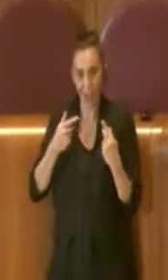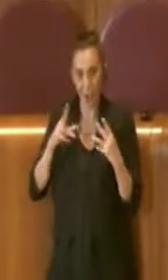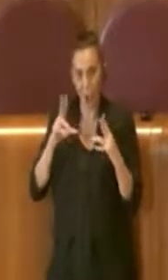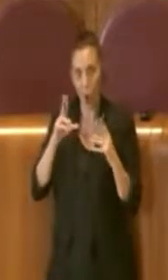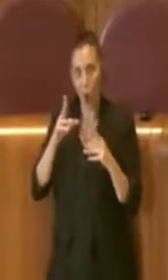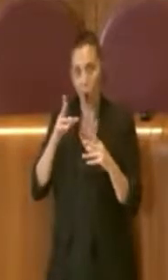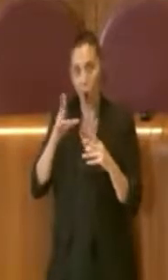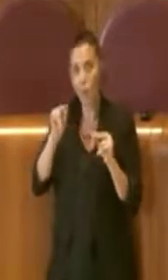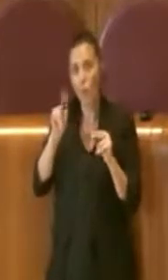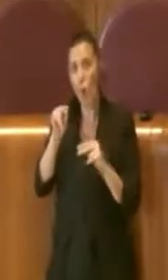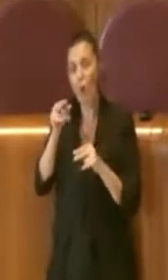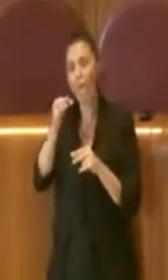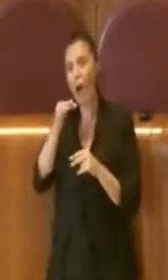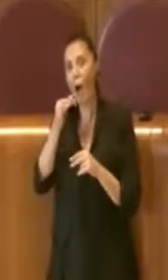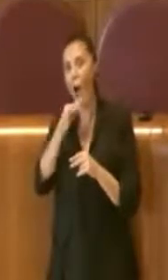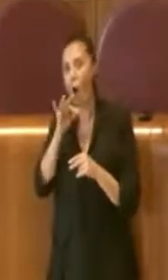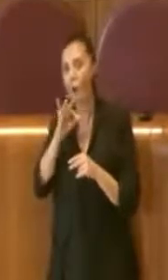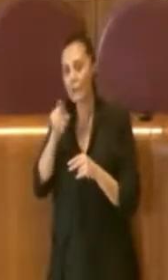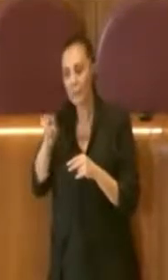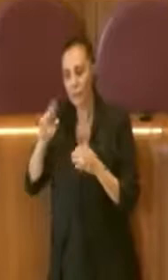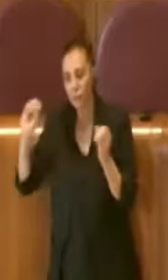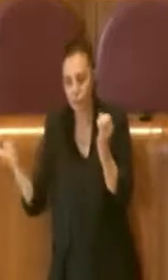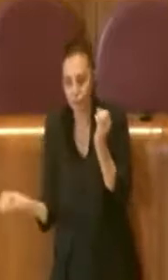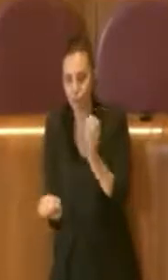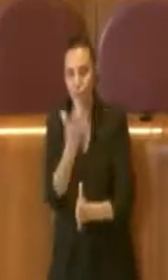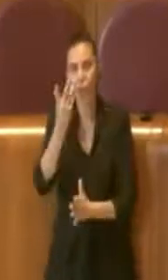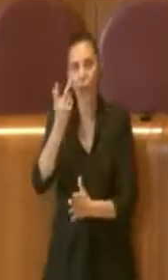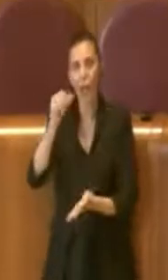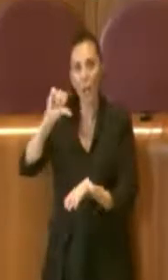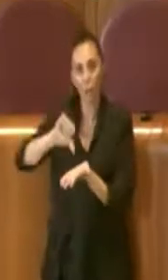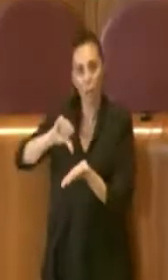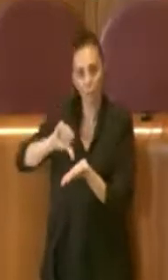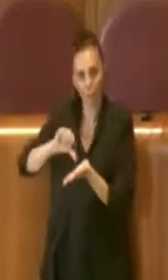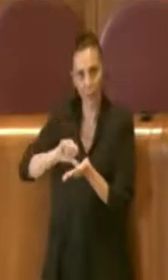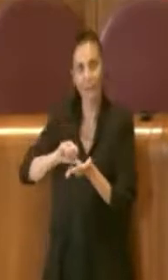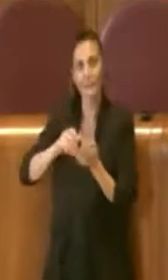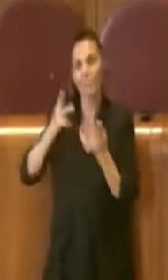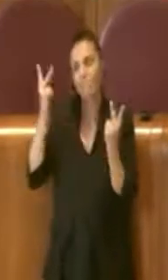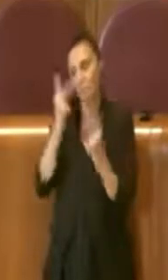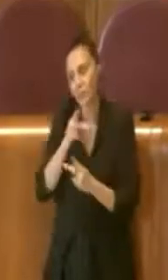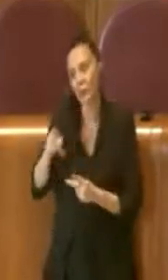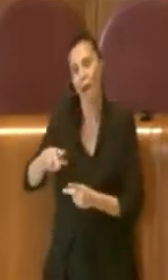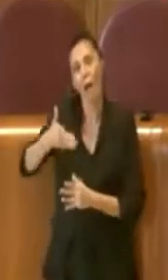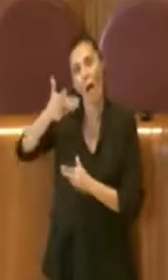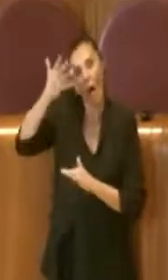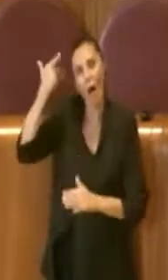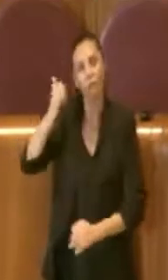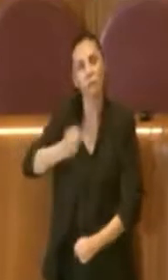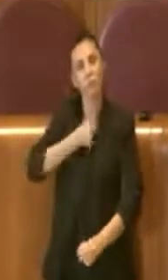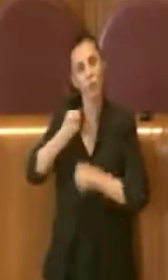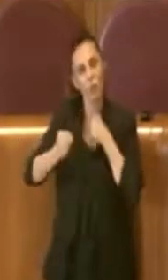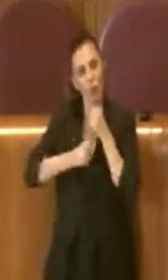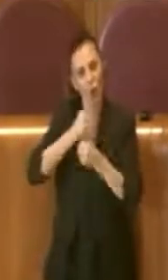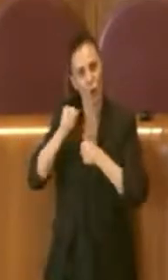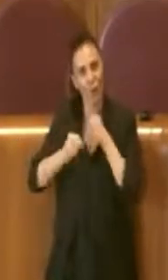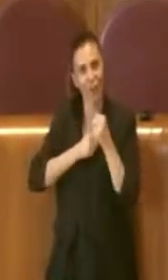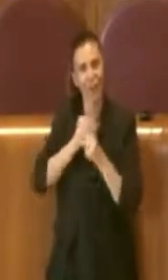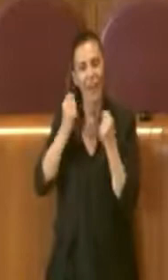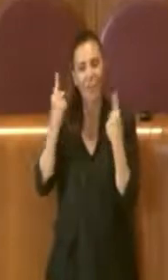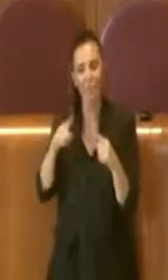Nuova Ostia, un territorio che ha comunque sofferto negli anni passati e credo che questa sia anche un